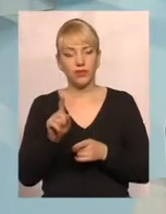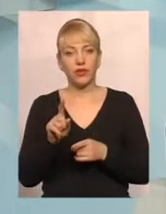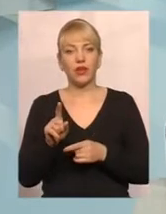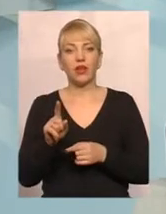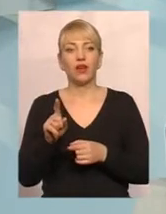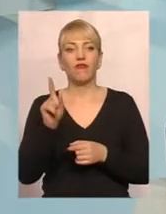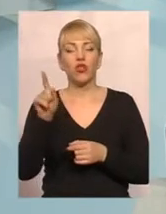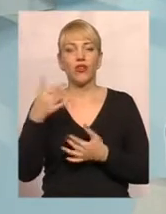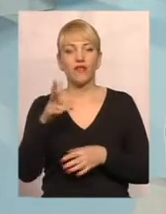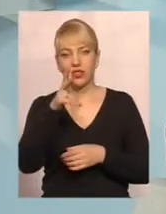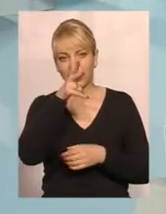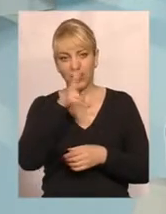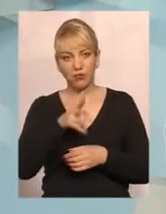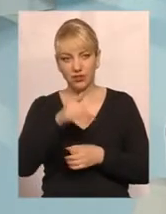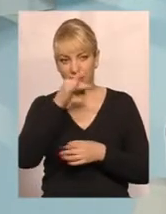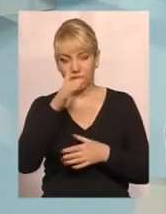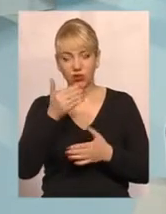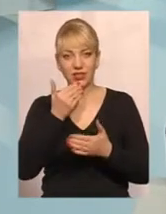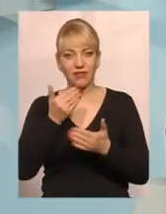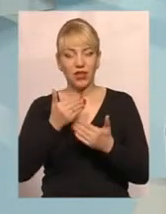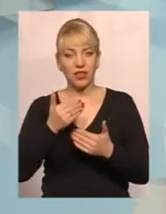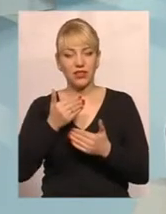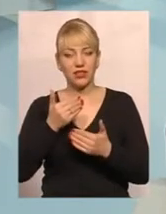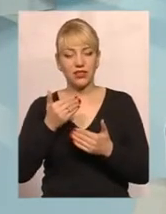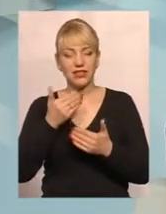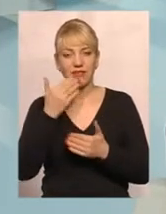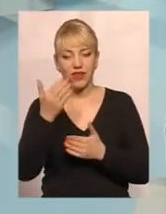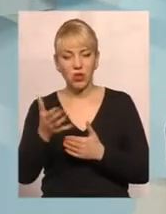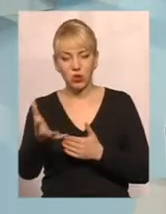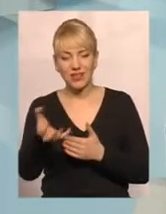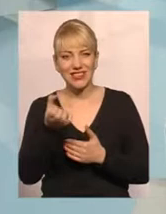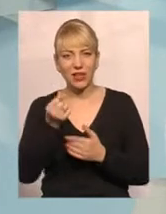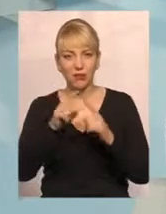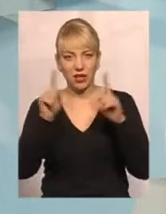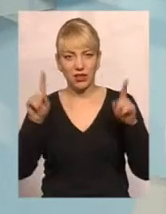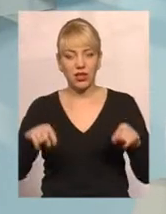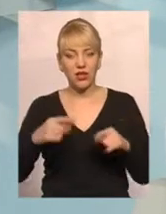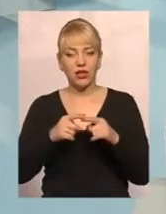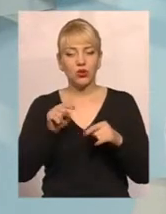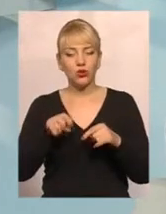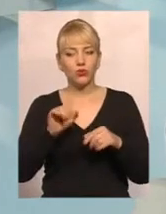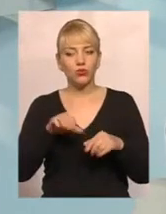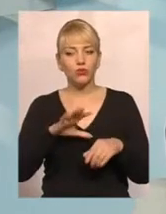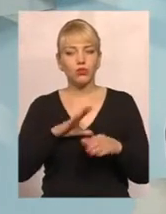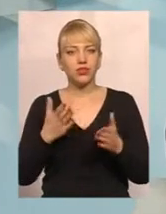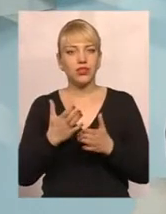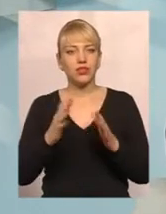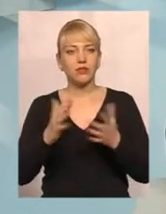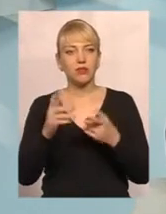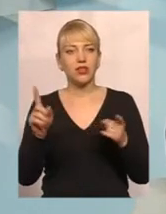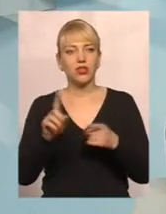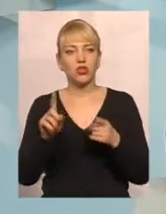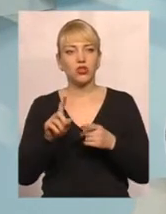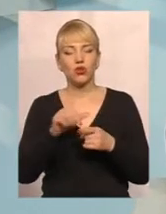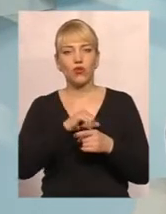вже протягом трьох місяців не може звернутися, я думаю, що тут є, звичайно, якийсь момент, який вказує на те, що саме